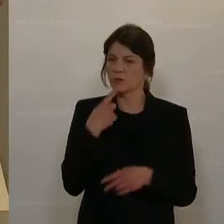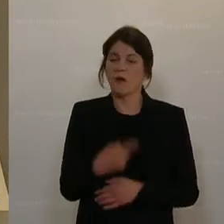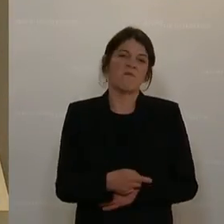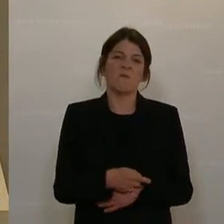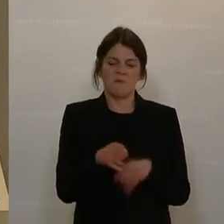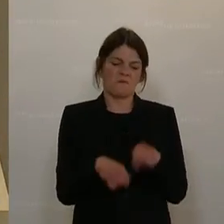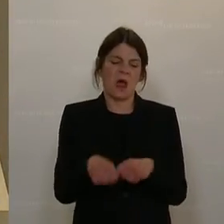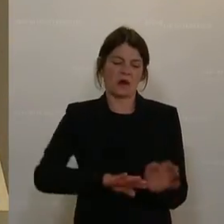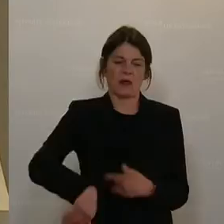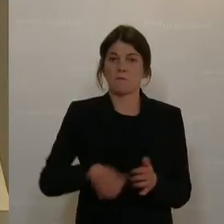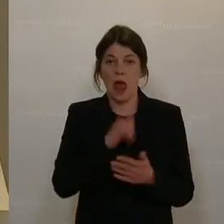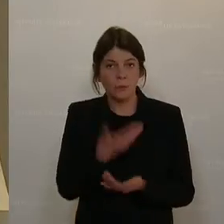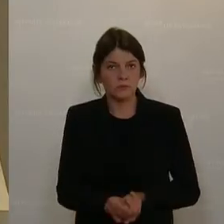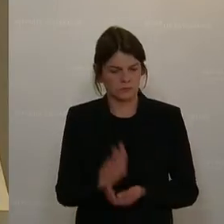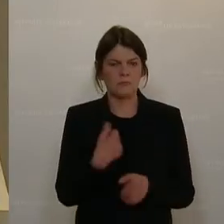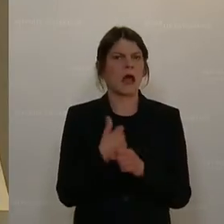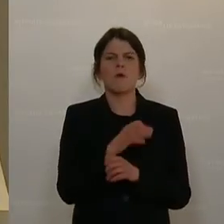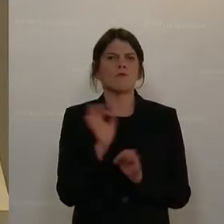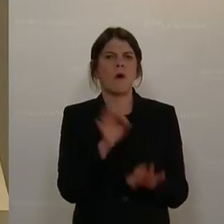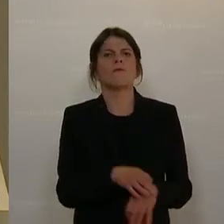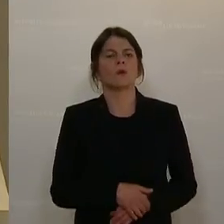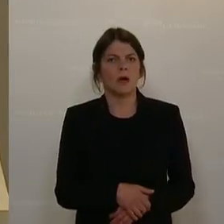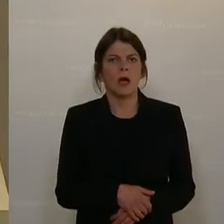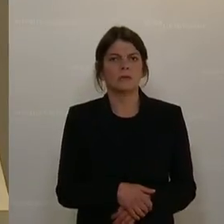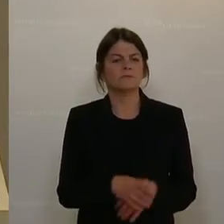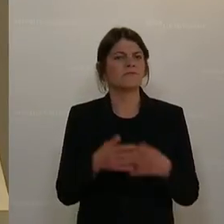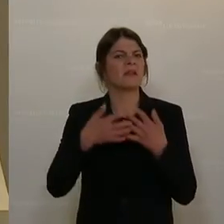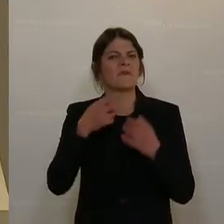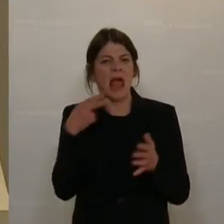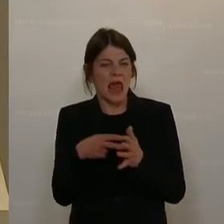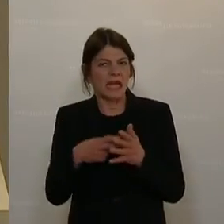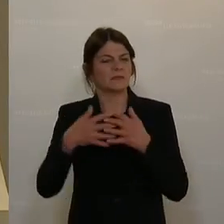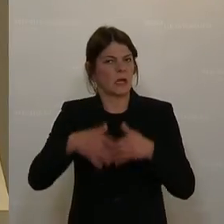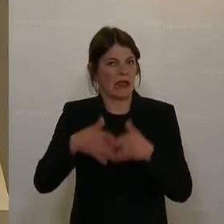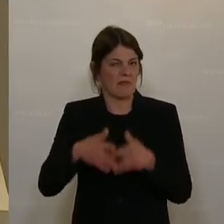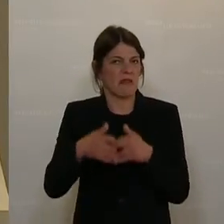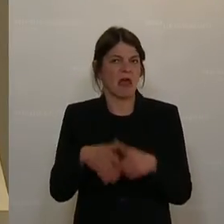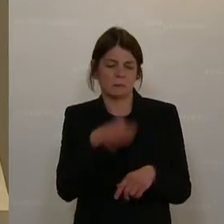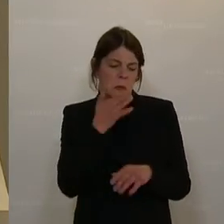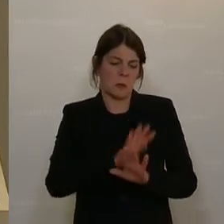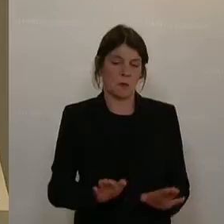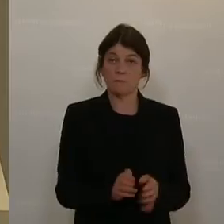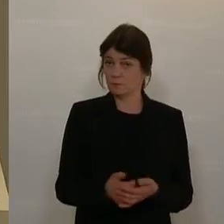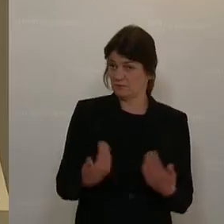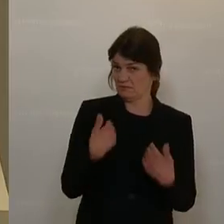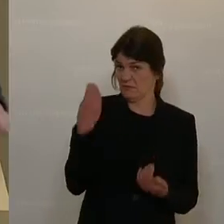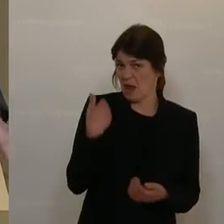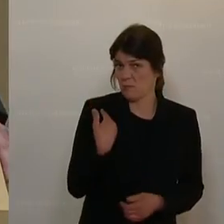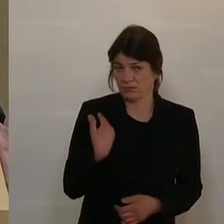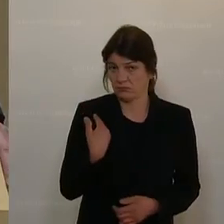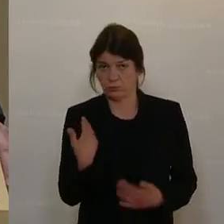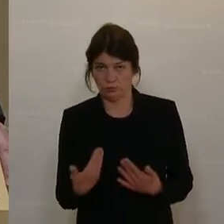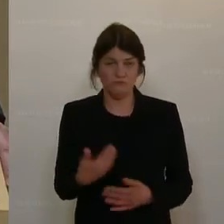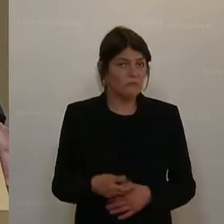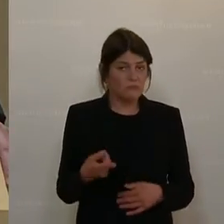ohne Fahrräder machen wir das, wir machen das nur eben mit diesen Elektro- und Elektronikgeräten und ich glaube, dass das